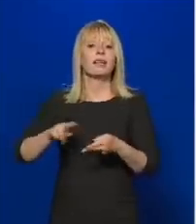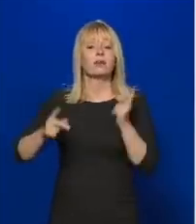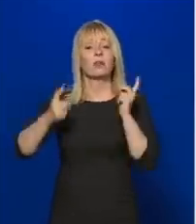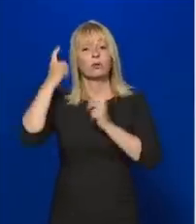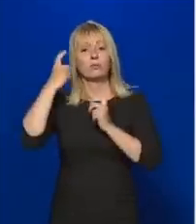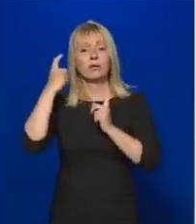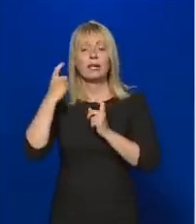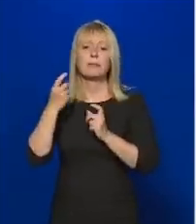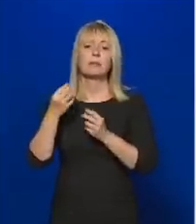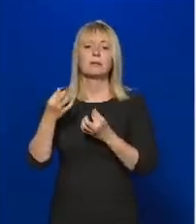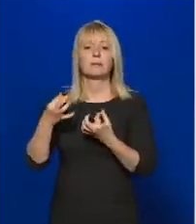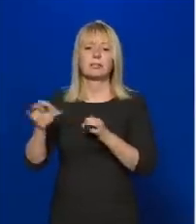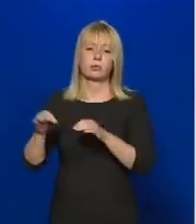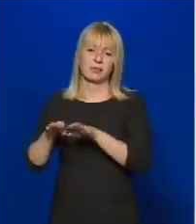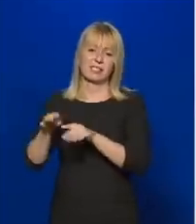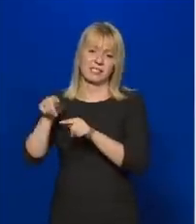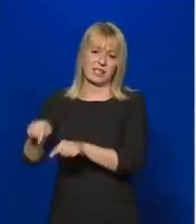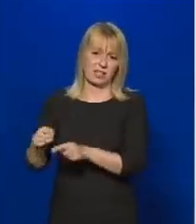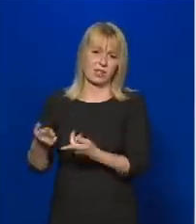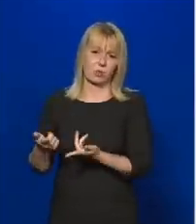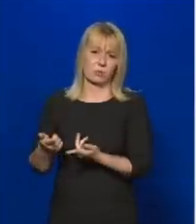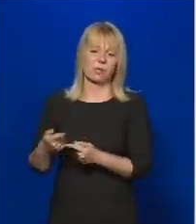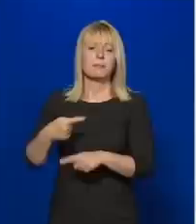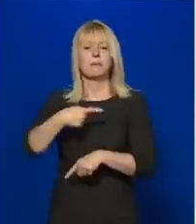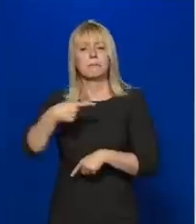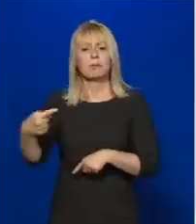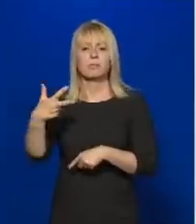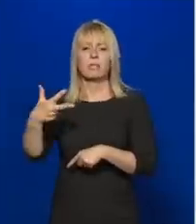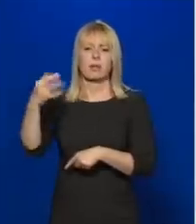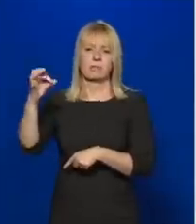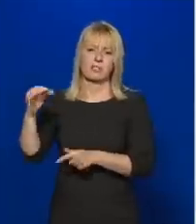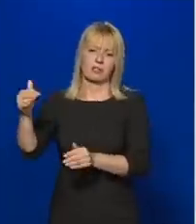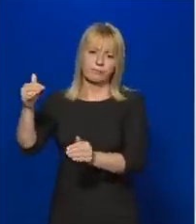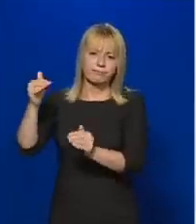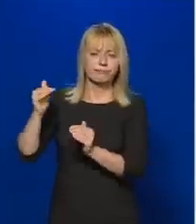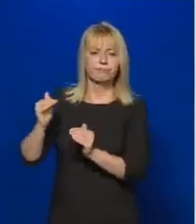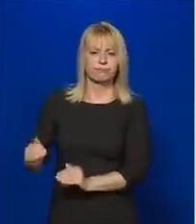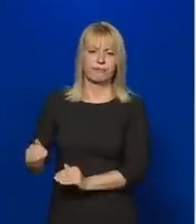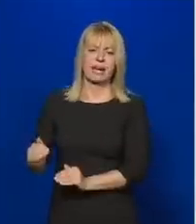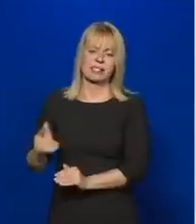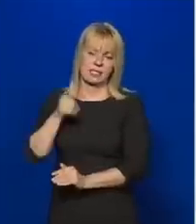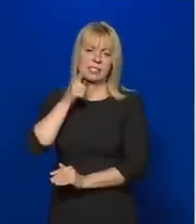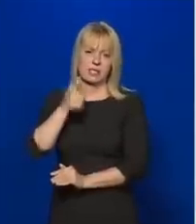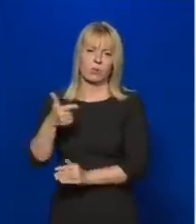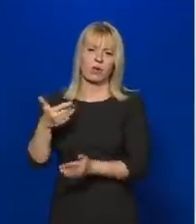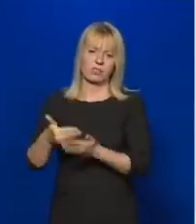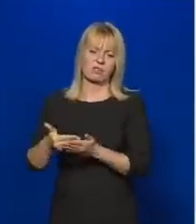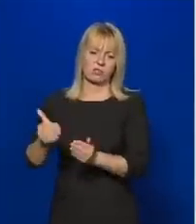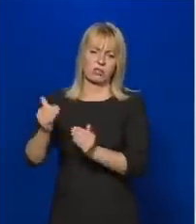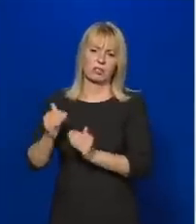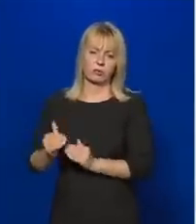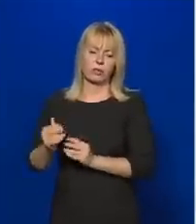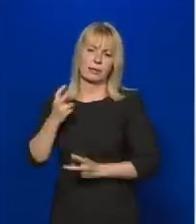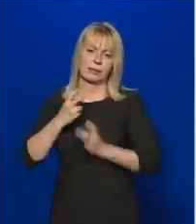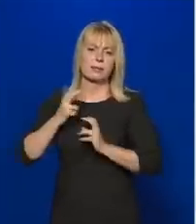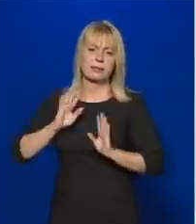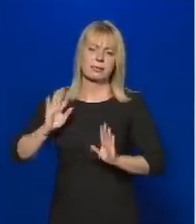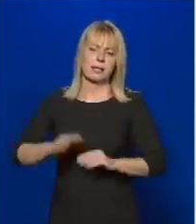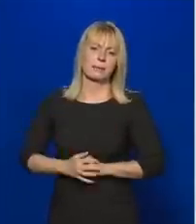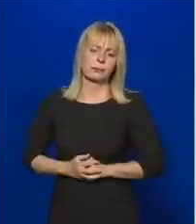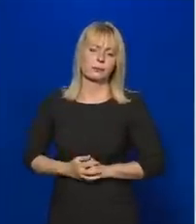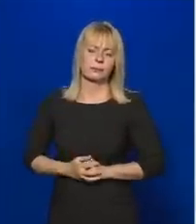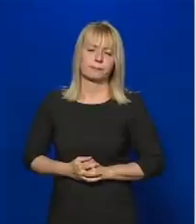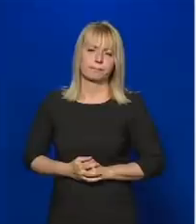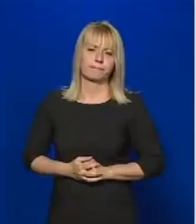pénzügyminisztériumé, ami minusz 3 százalékkal, tehát 3 százalékos recesszió a gazdasági csökkenéssel számol.